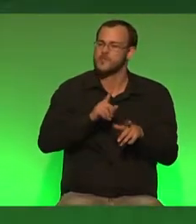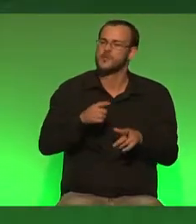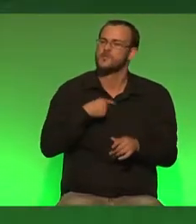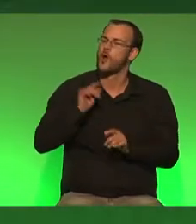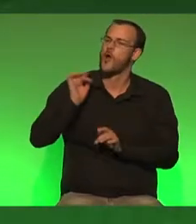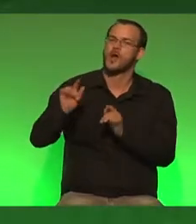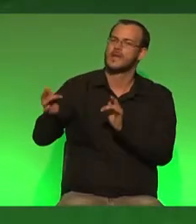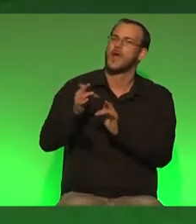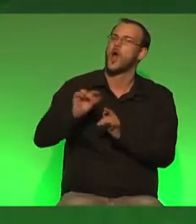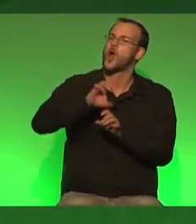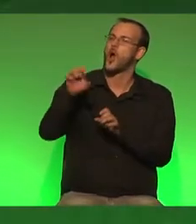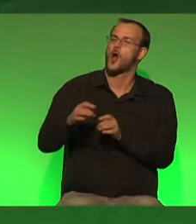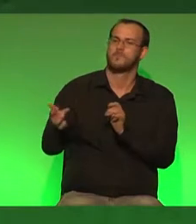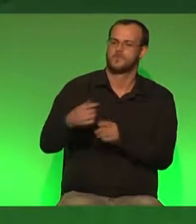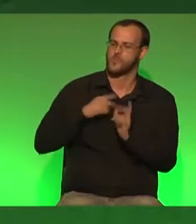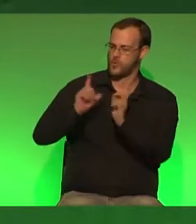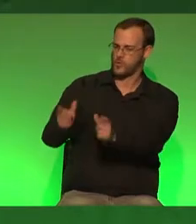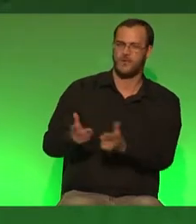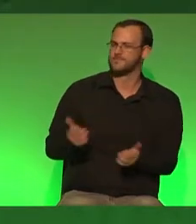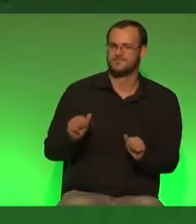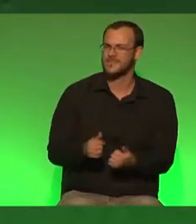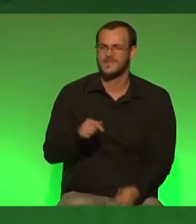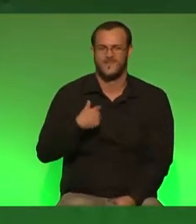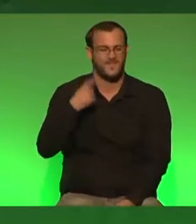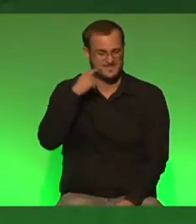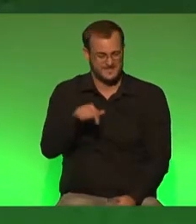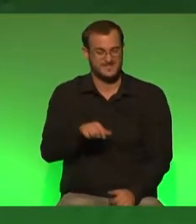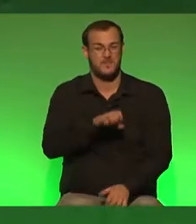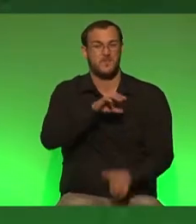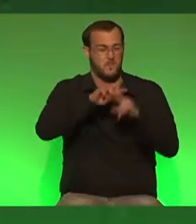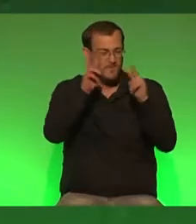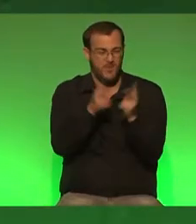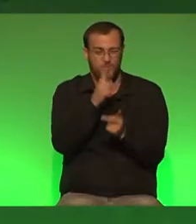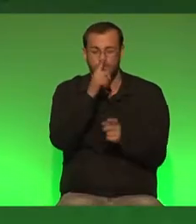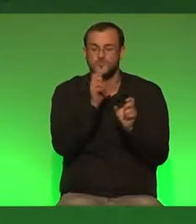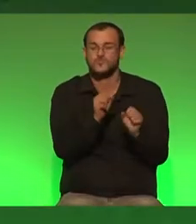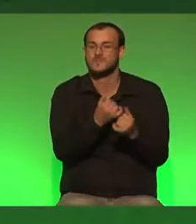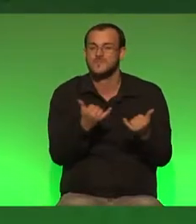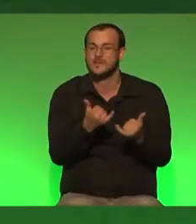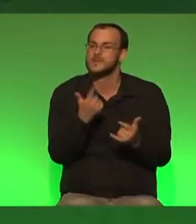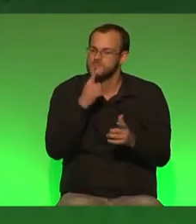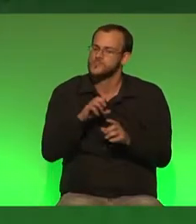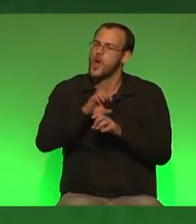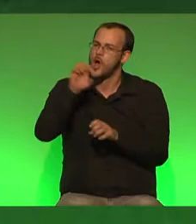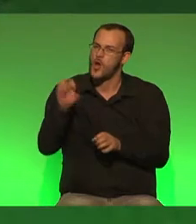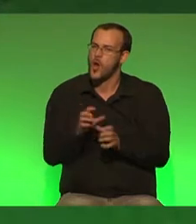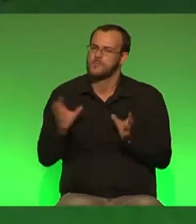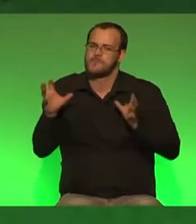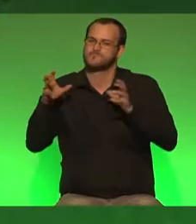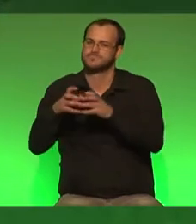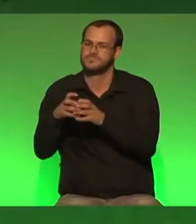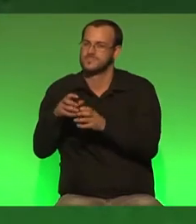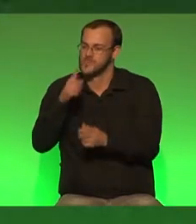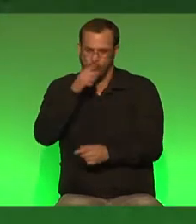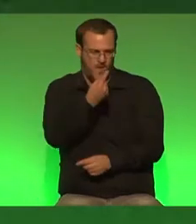den Gegnern Europas. Denn wir wissen, wir können diesen Planeten nur schützen mit einem geeinten Europa und wir haben nur